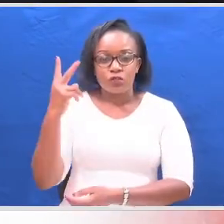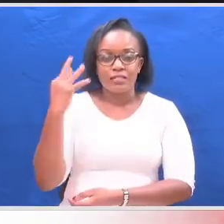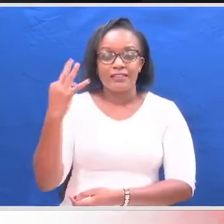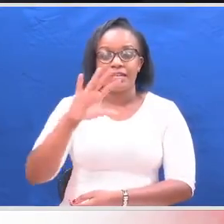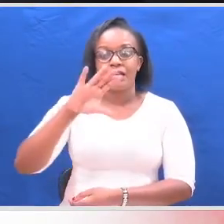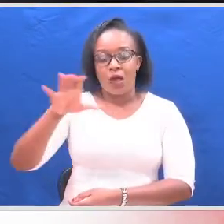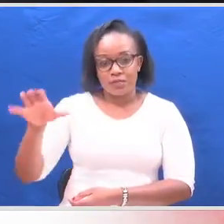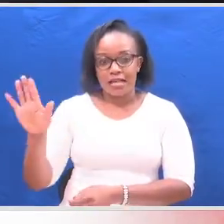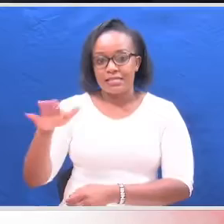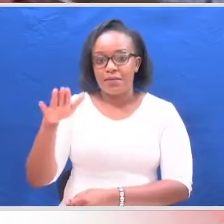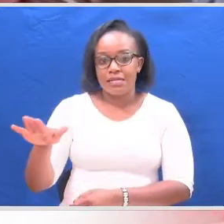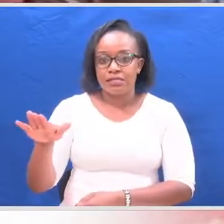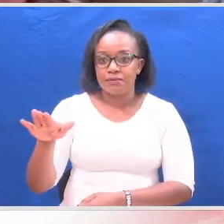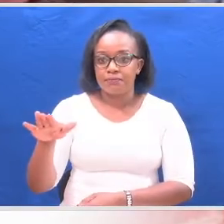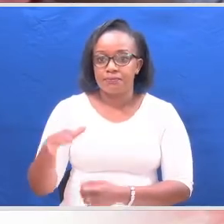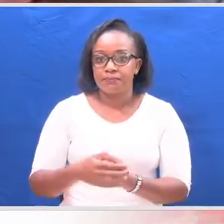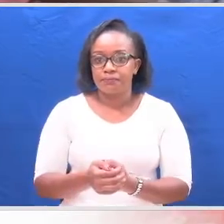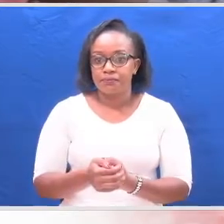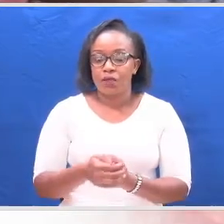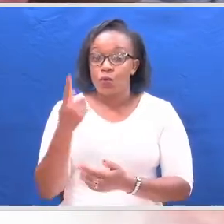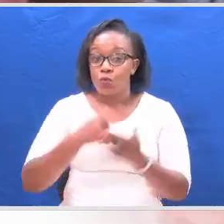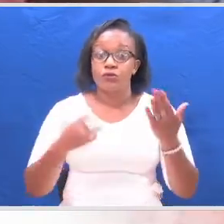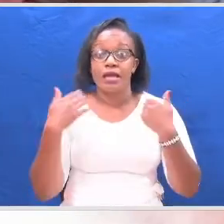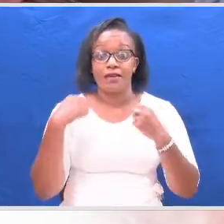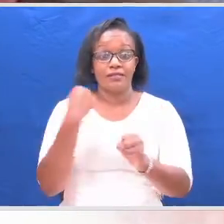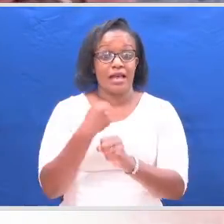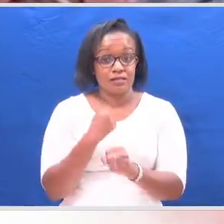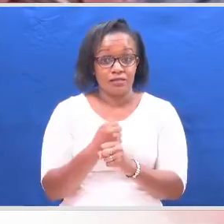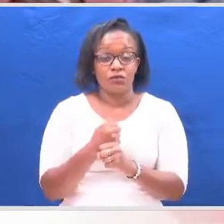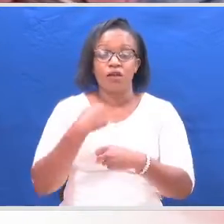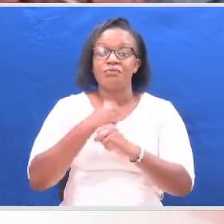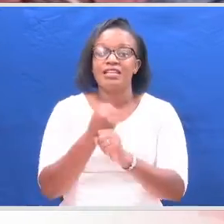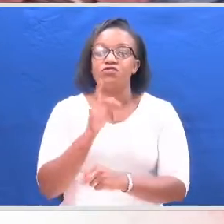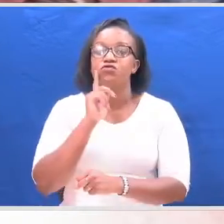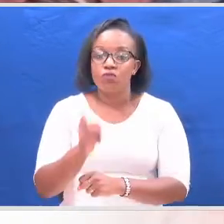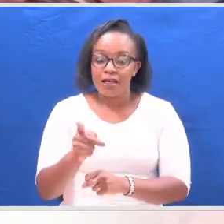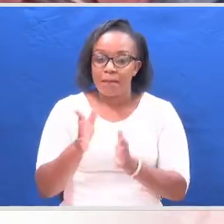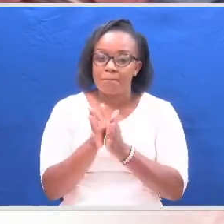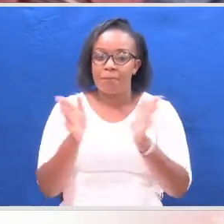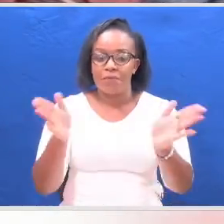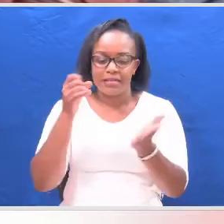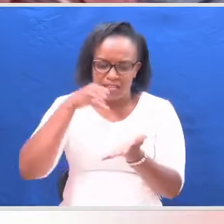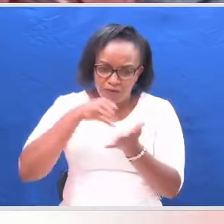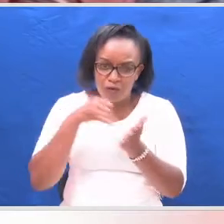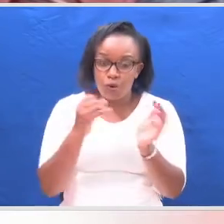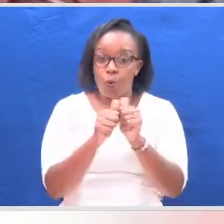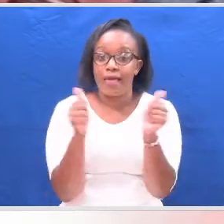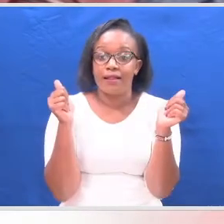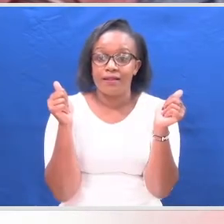manne ya kaunti. What we have done is to make sure that the public have been involved substantially.